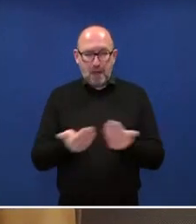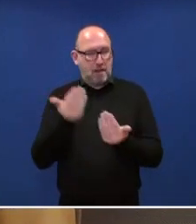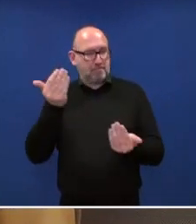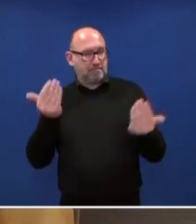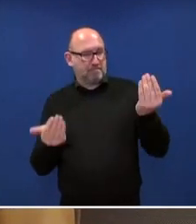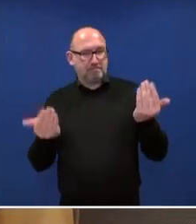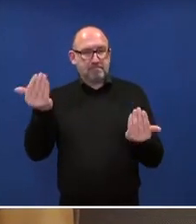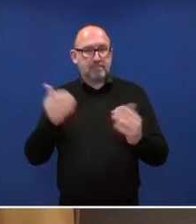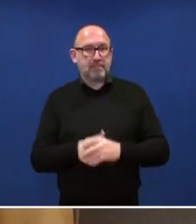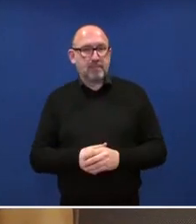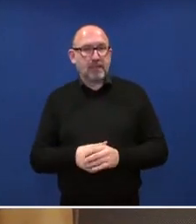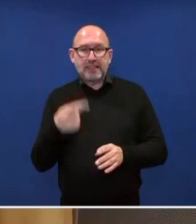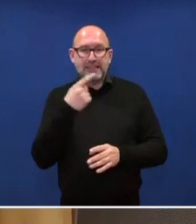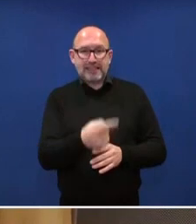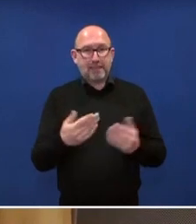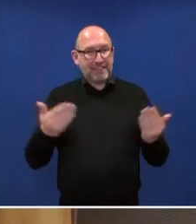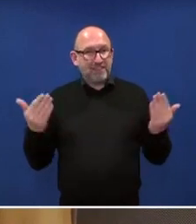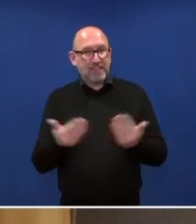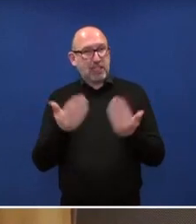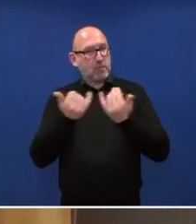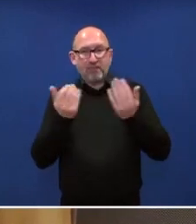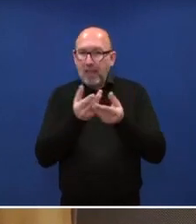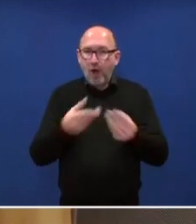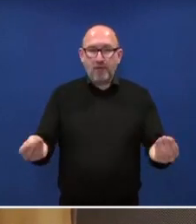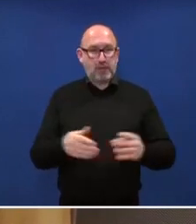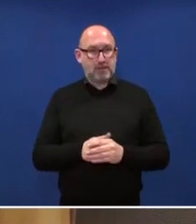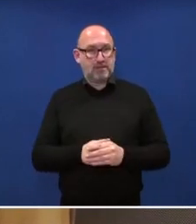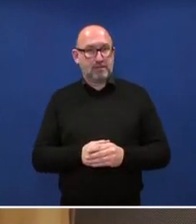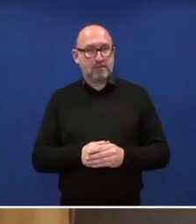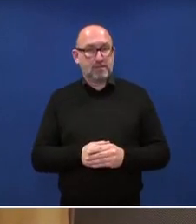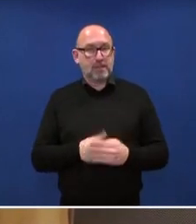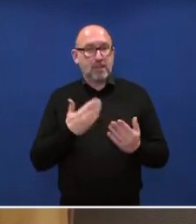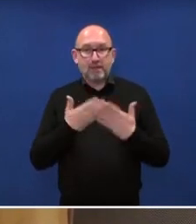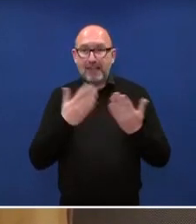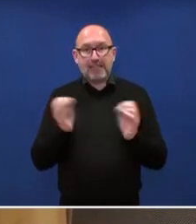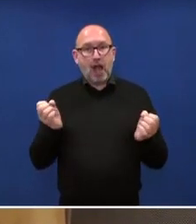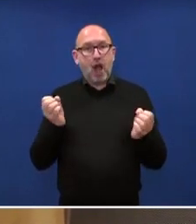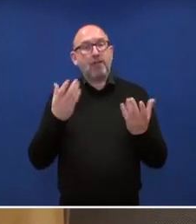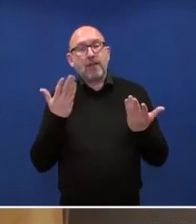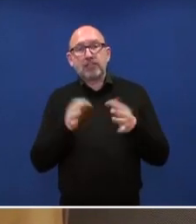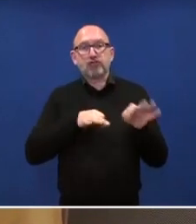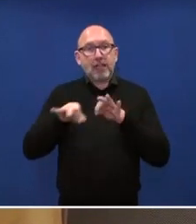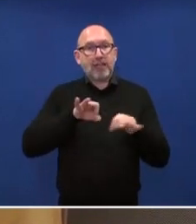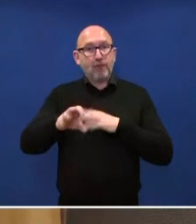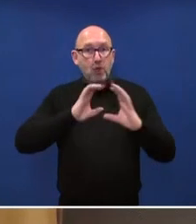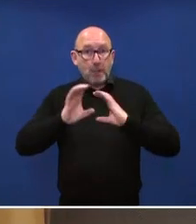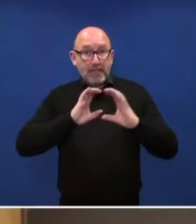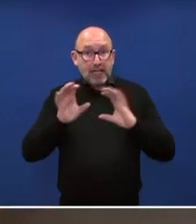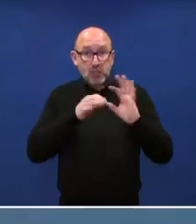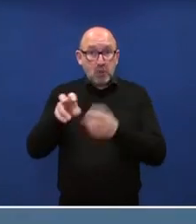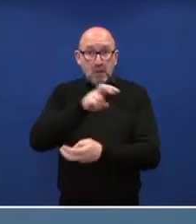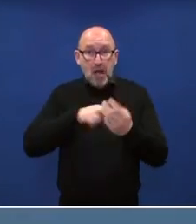adressieren Sie die? Wie lösen Sie diesen Widerspruch auf? Wovon soll das Teil auch einer Kommunikationsstrategie werden, damit umzugehen?